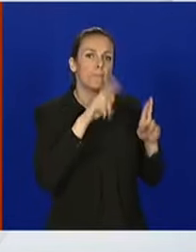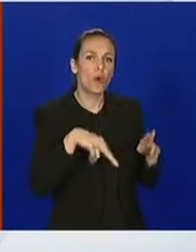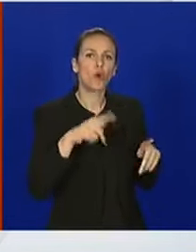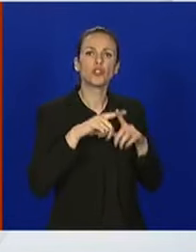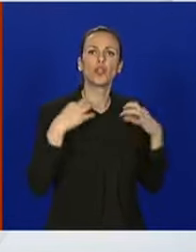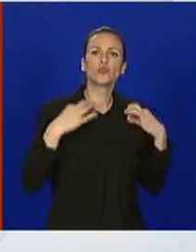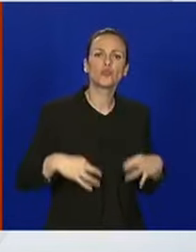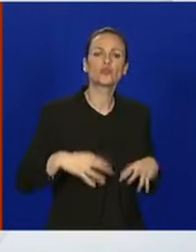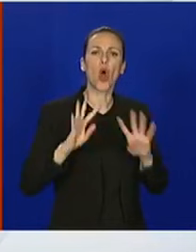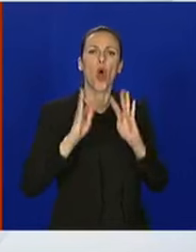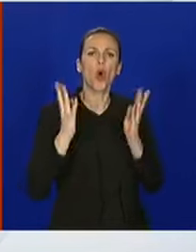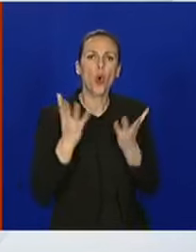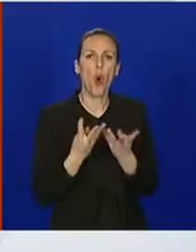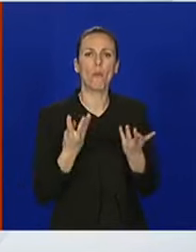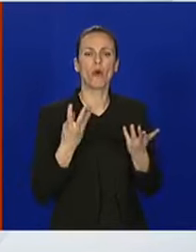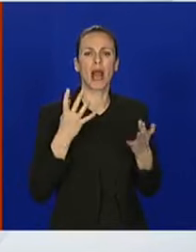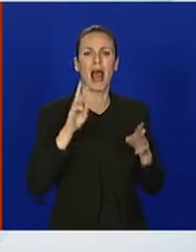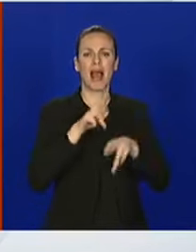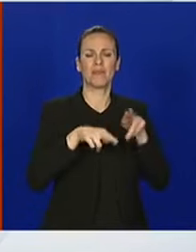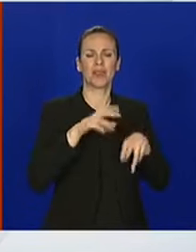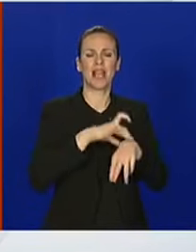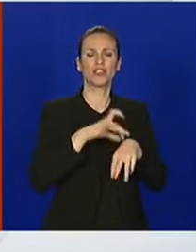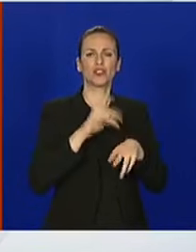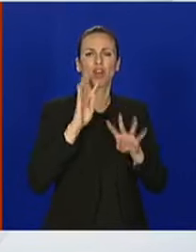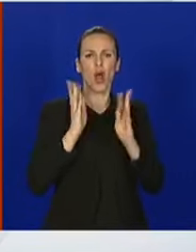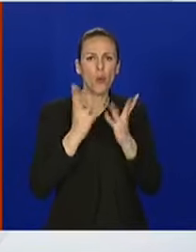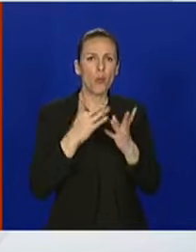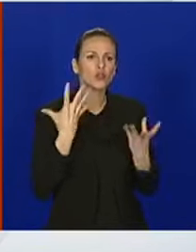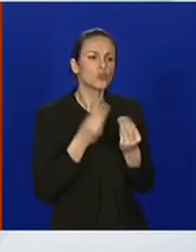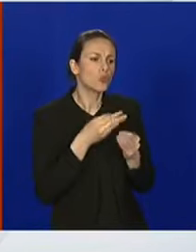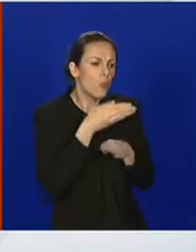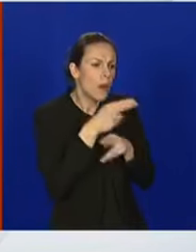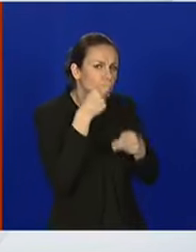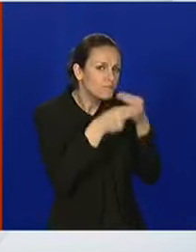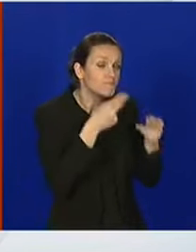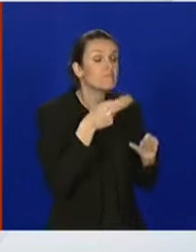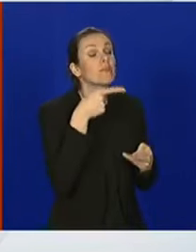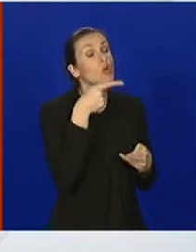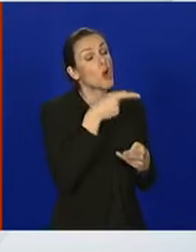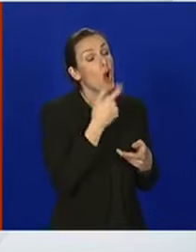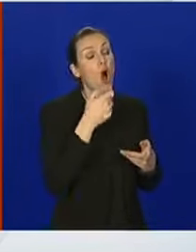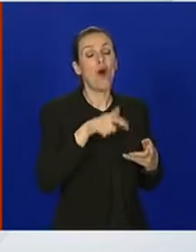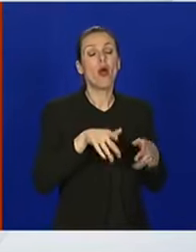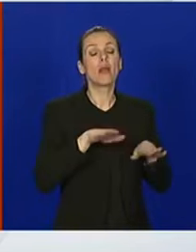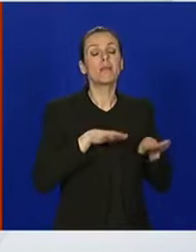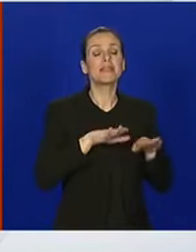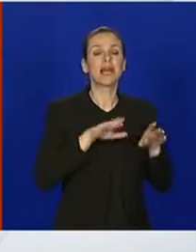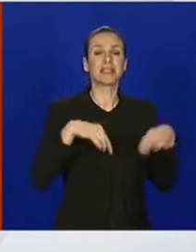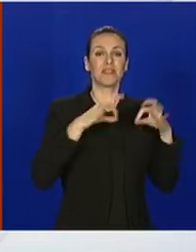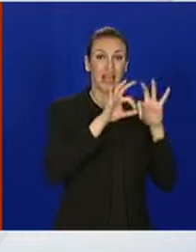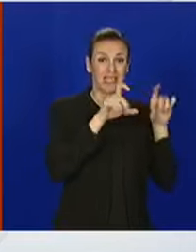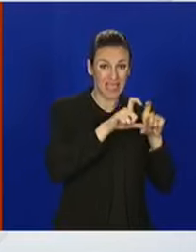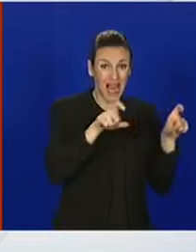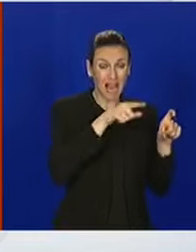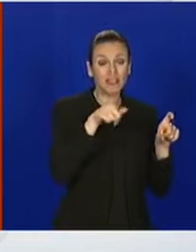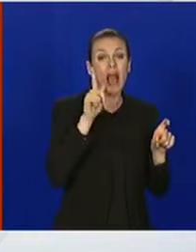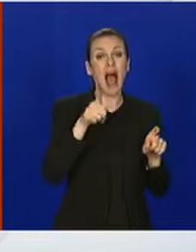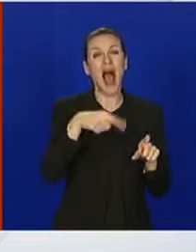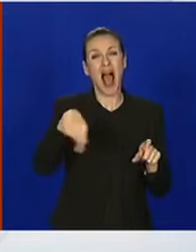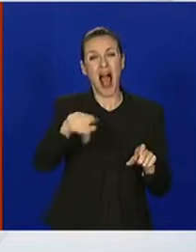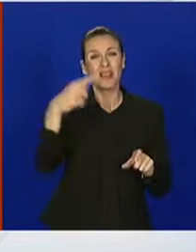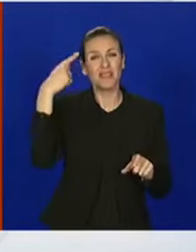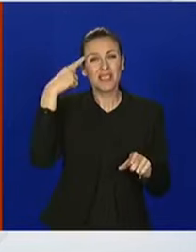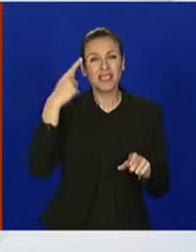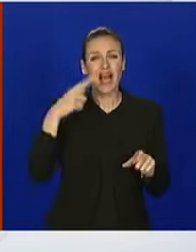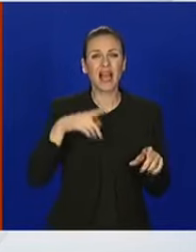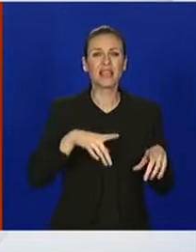komora i drugih institucija. Toliko sa aspekta Ministarstva zdravstva. Međutim, i sami znate da nalaz